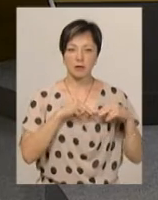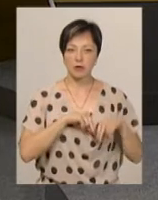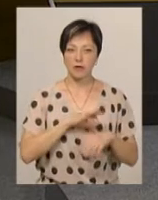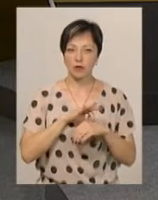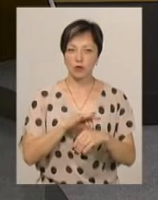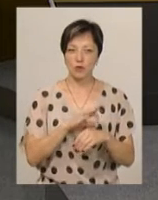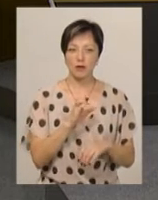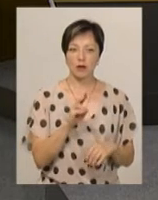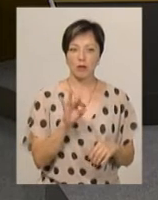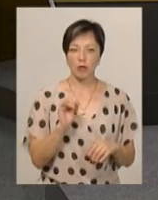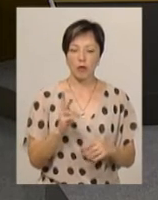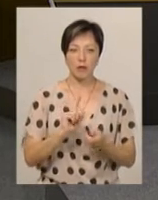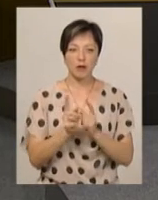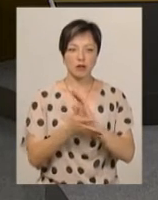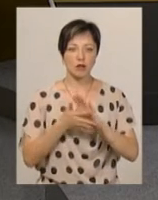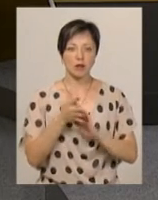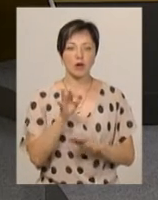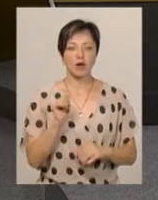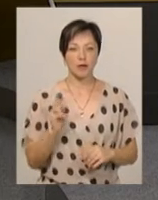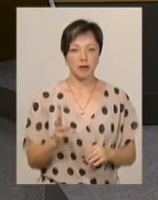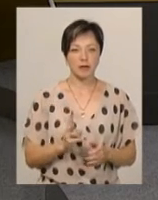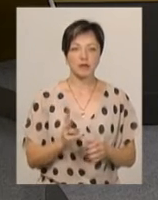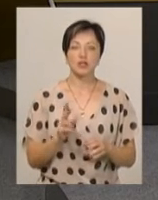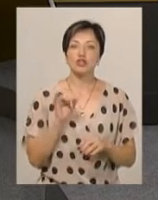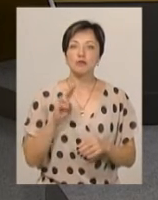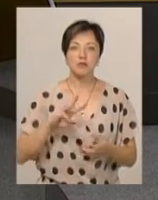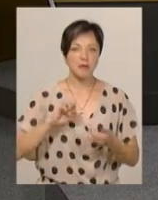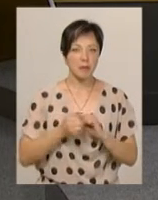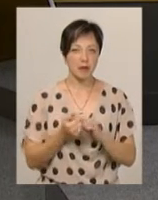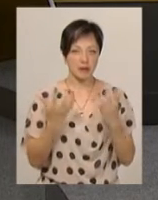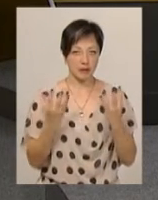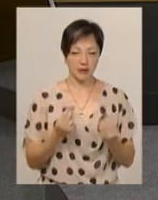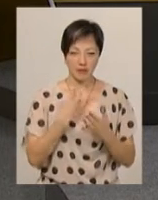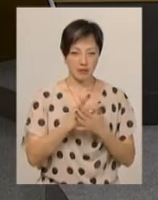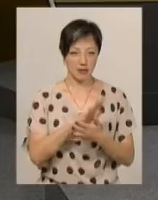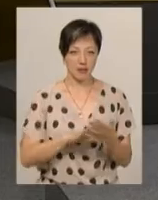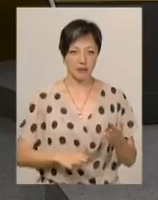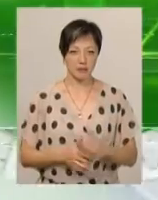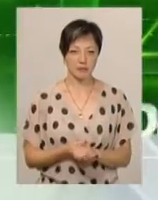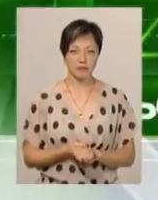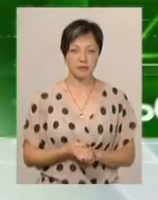ведуча Світлана Поробок, диктор жестової мови Ольга Рибак. Чим запам'ятається нам день – дивіться далі.